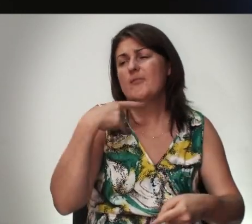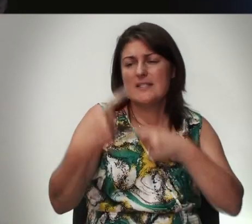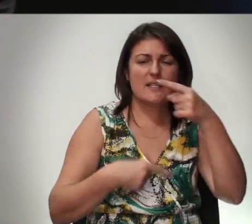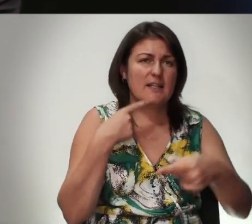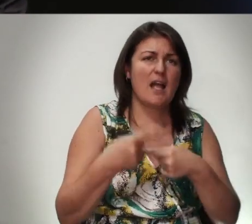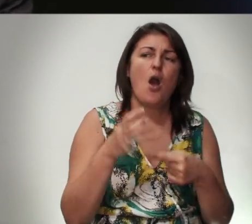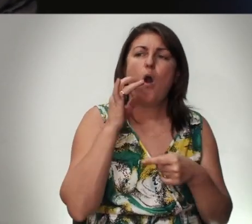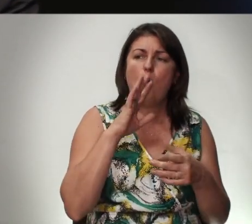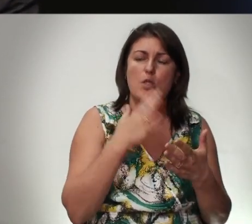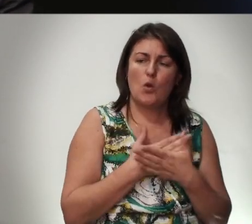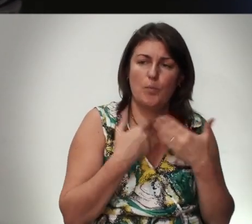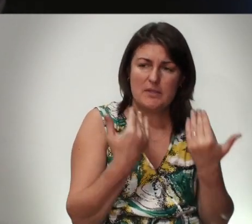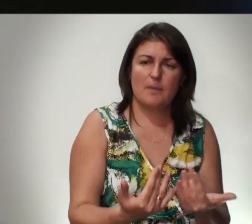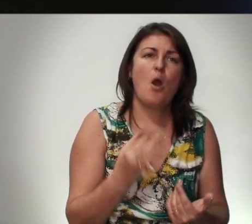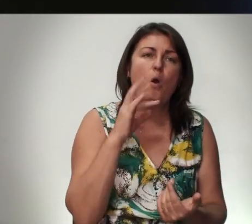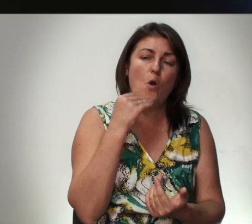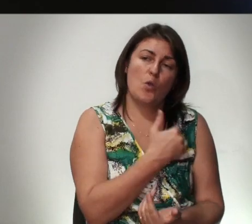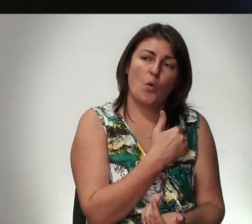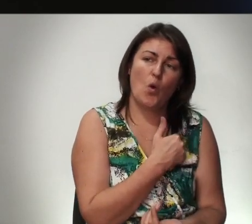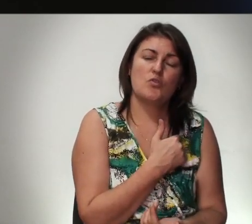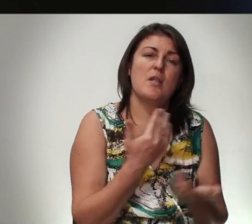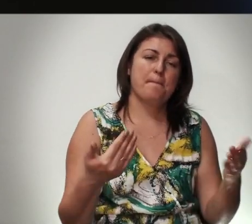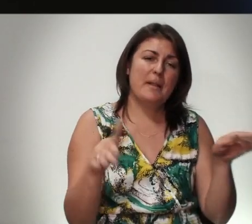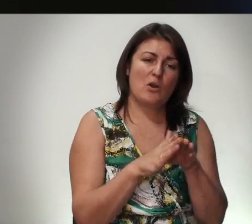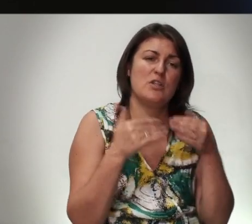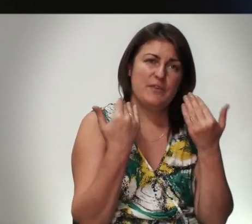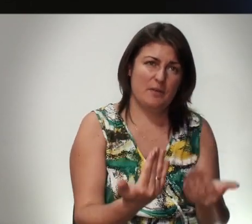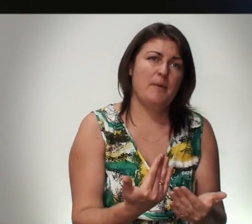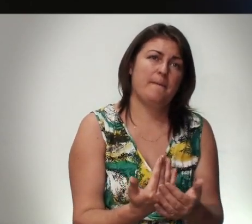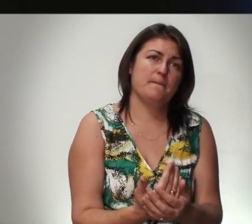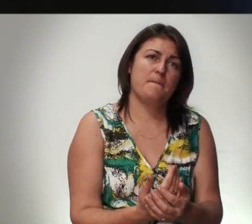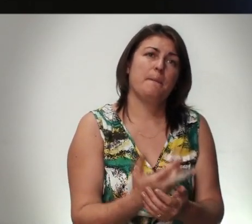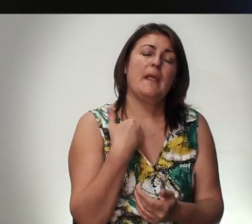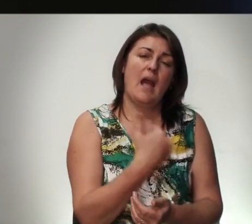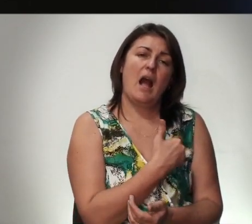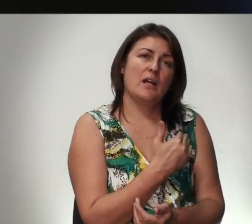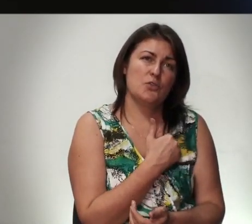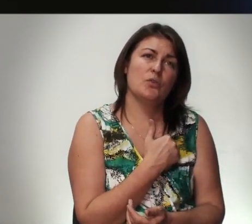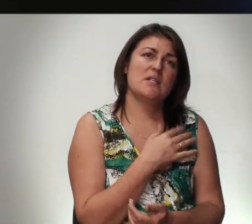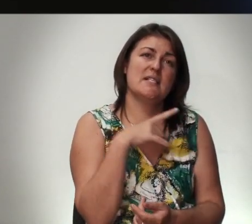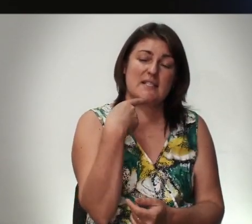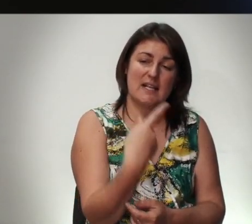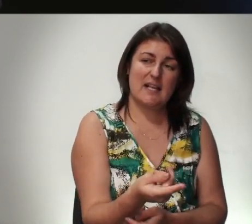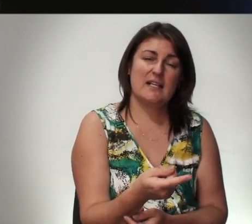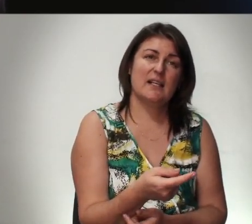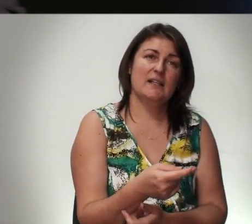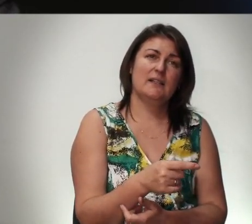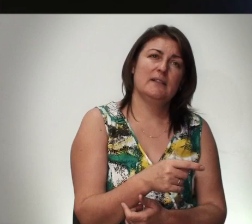Он Любит Тебя И Он Хочет Благословить Тебя Я Хочу Рассказать